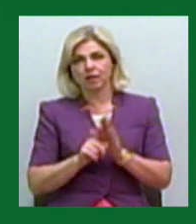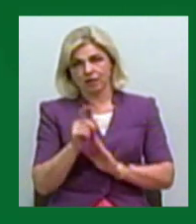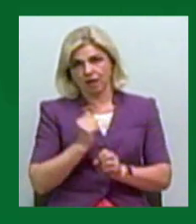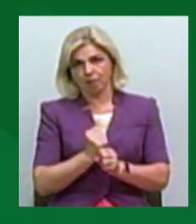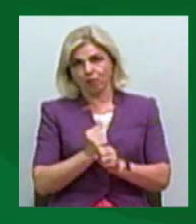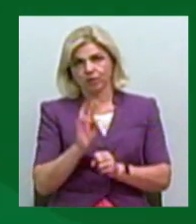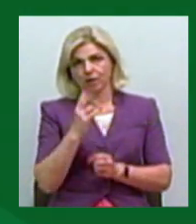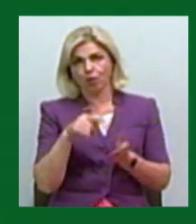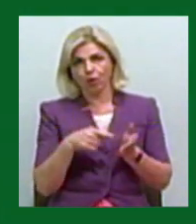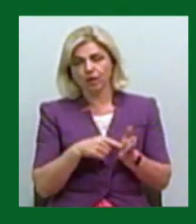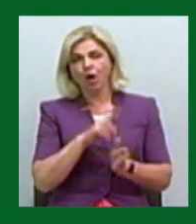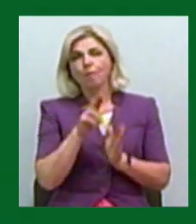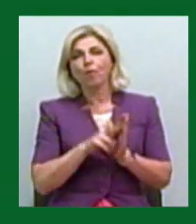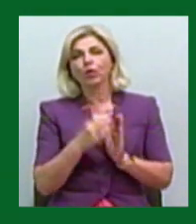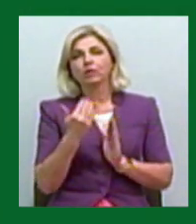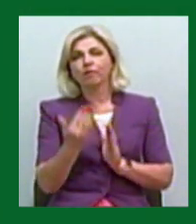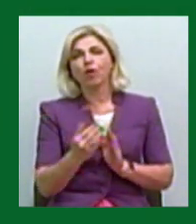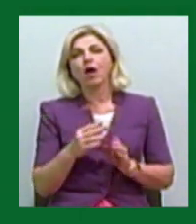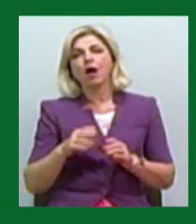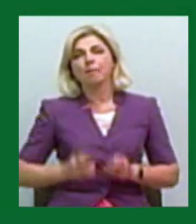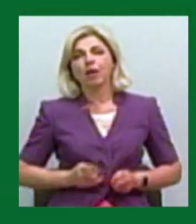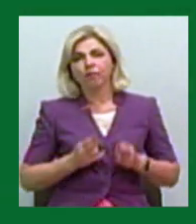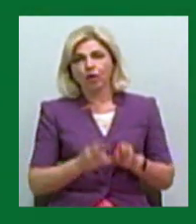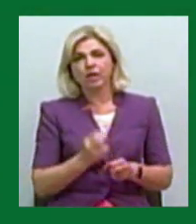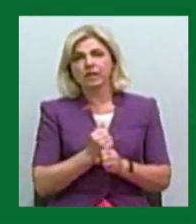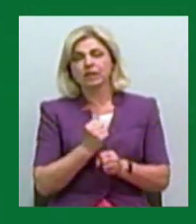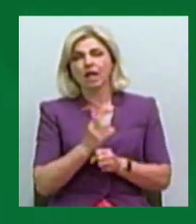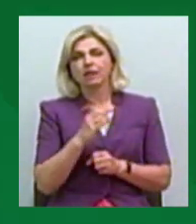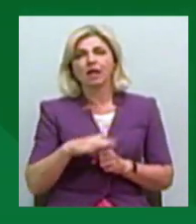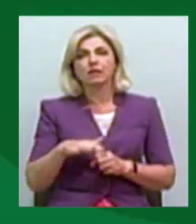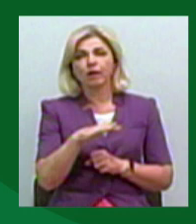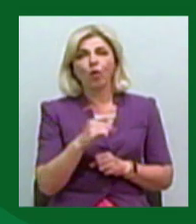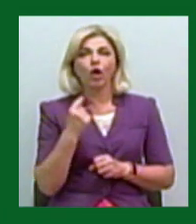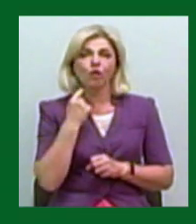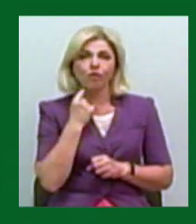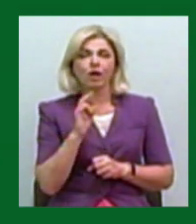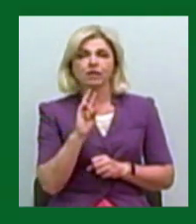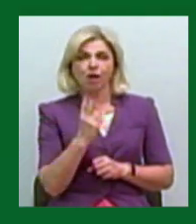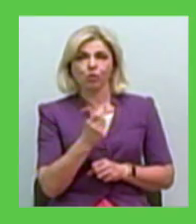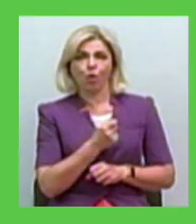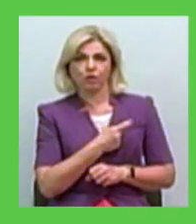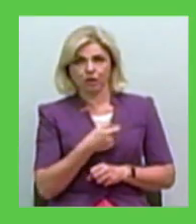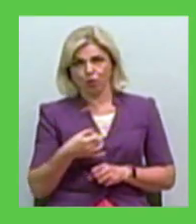Під юрисдикцією установи підпадають правопорушення скуєнні на території Кіровоградської, Миколаївської та Одеської областей.